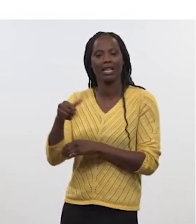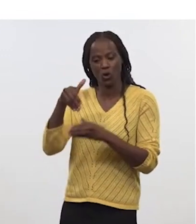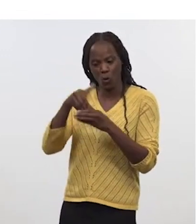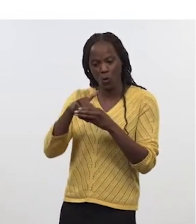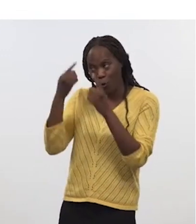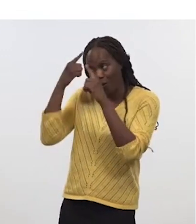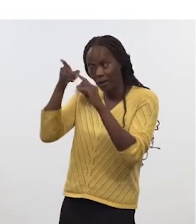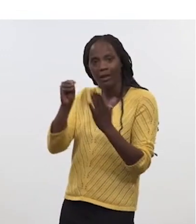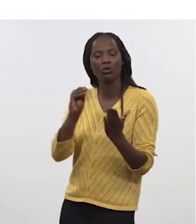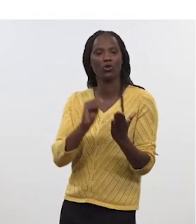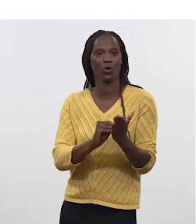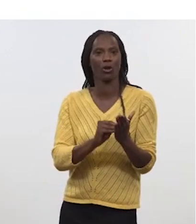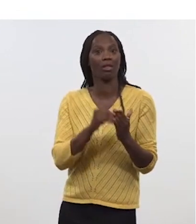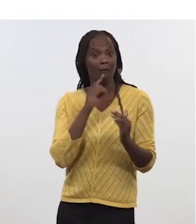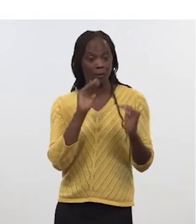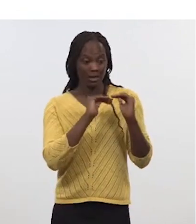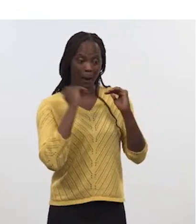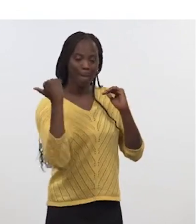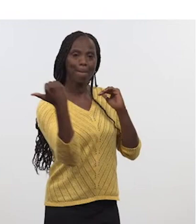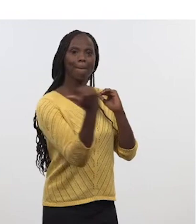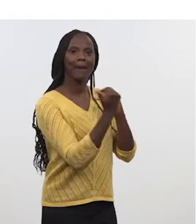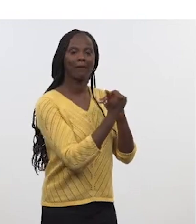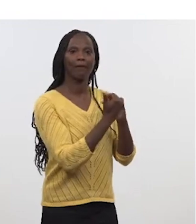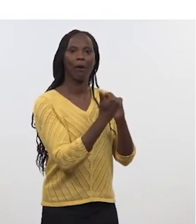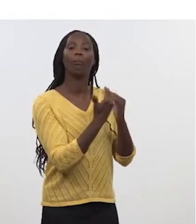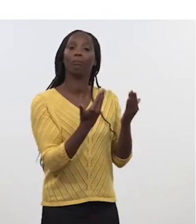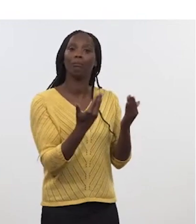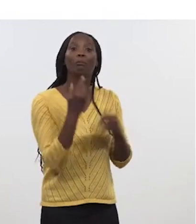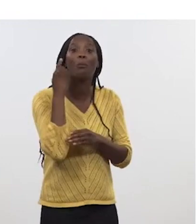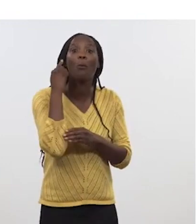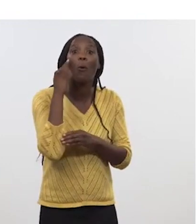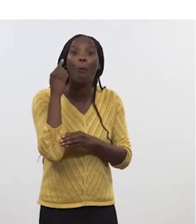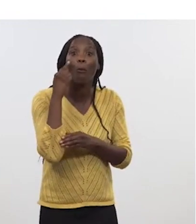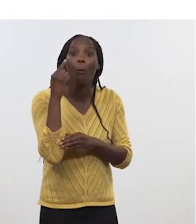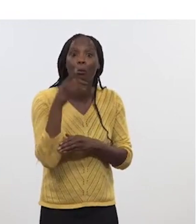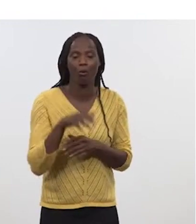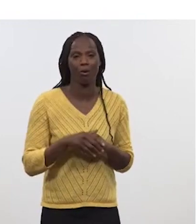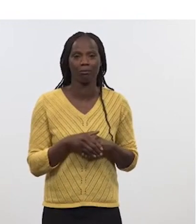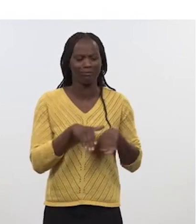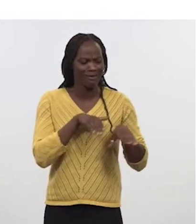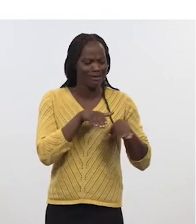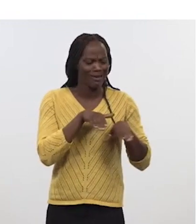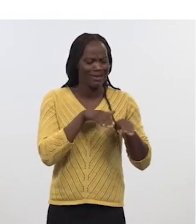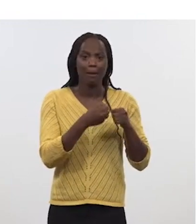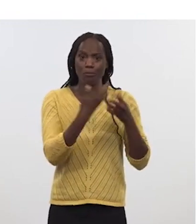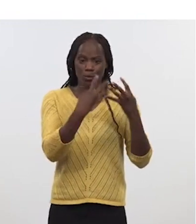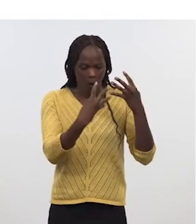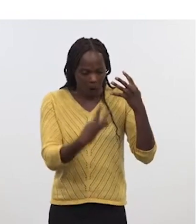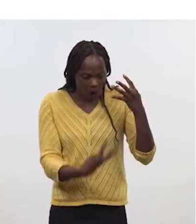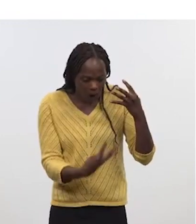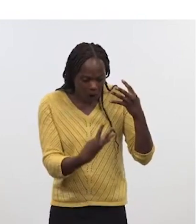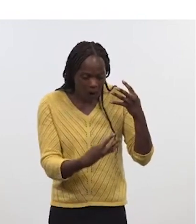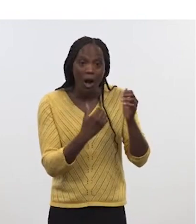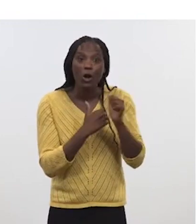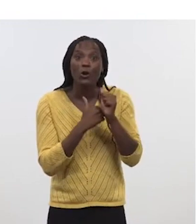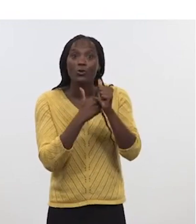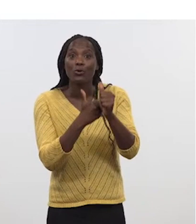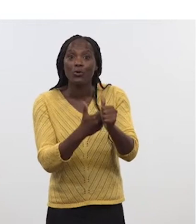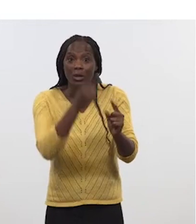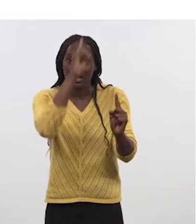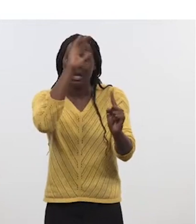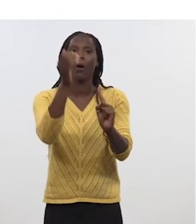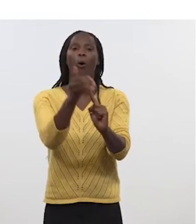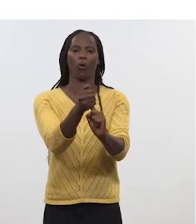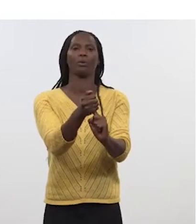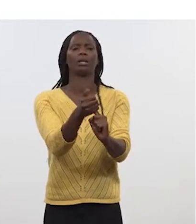Il y aura donc une plateforme qui permettra d'avoir des différents systèmes en fonction des objectifs. Voilà,